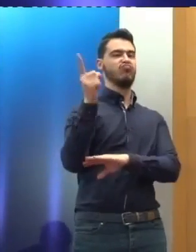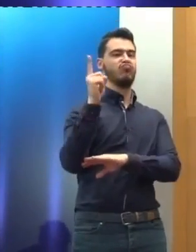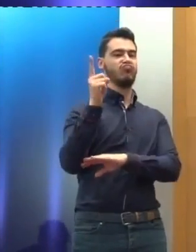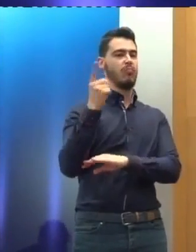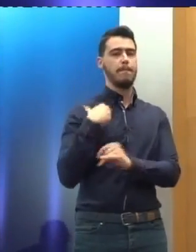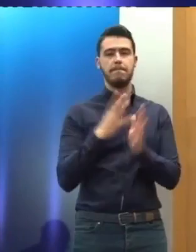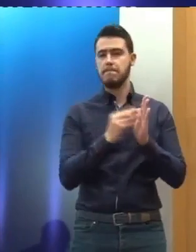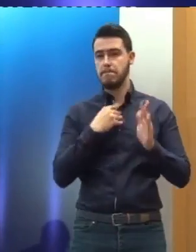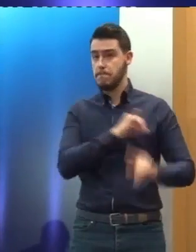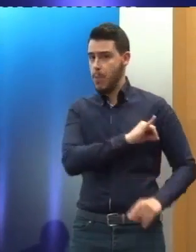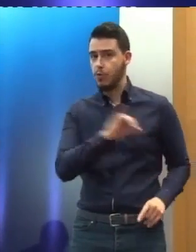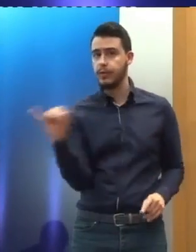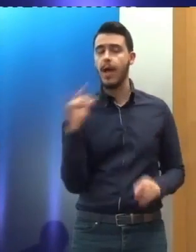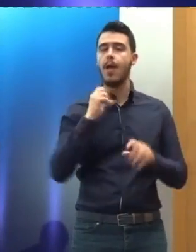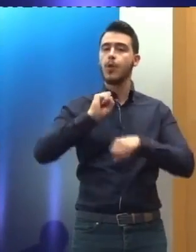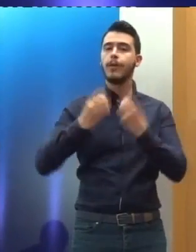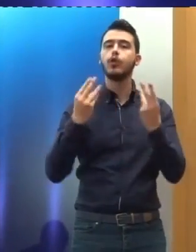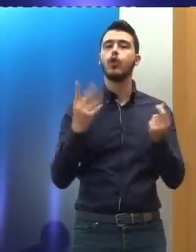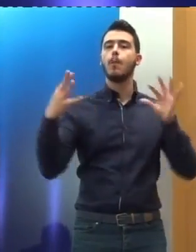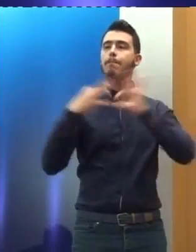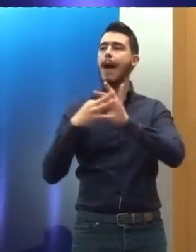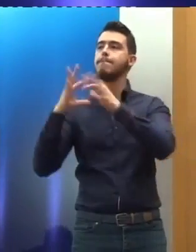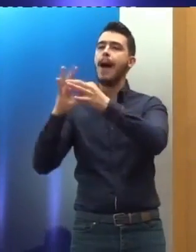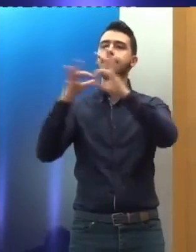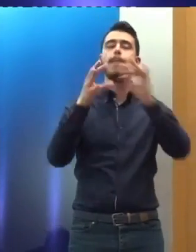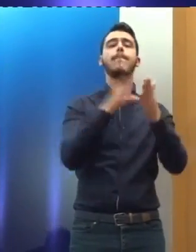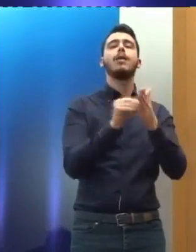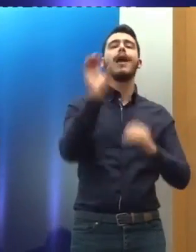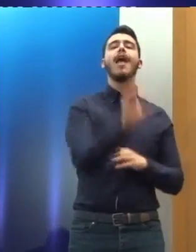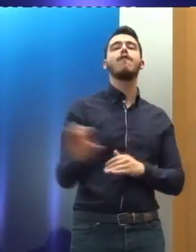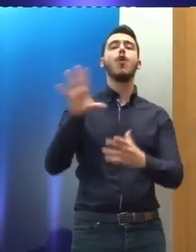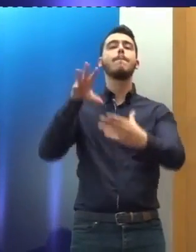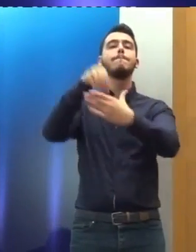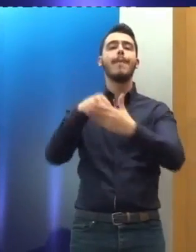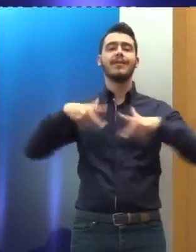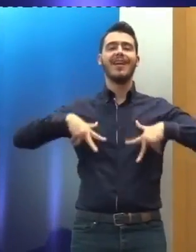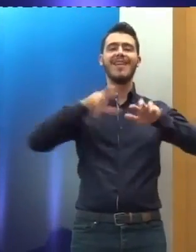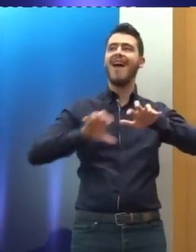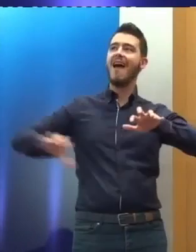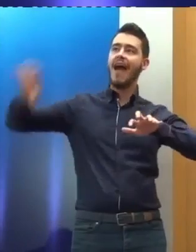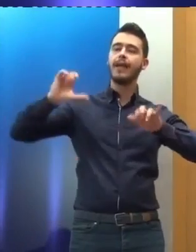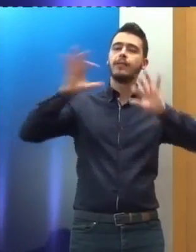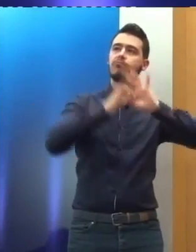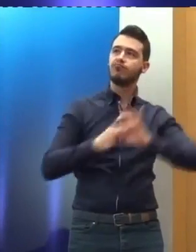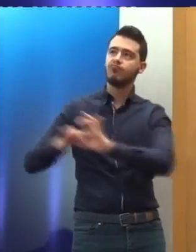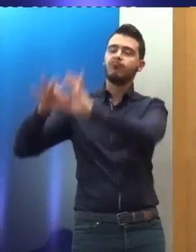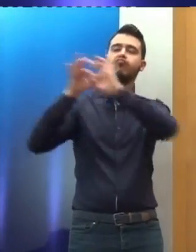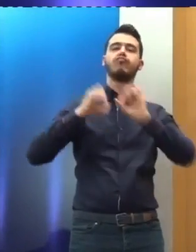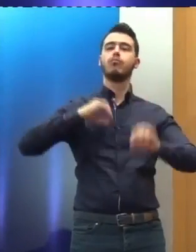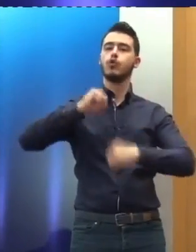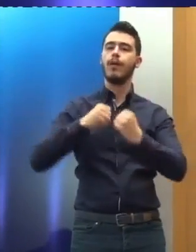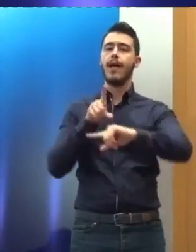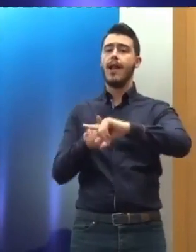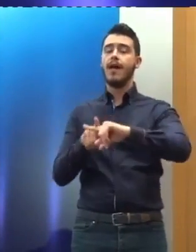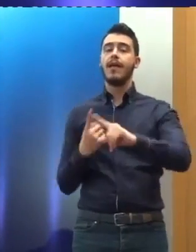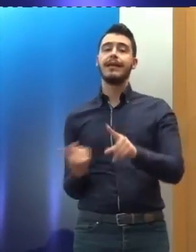χτίσει γέφυρες ως μέλος της ευρύτερης ομάδας, την οποία ανήκει της Ευρωπαϊκής Ένωσης, που έχει ένα πάρα πολύ επικοδομητικό ρόλο, αλλά εκφράζοντας και τη